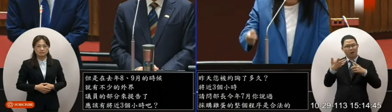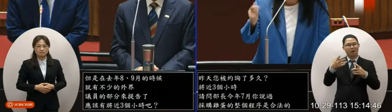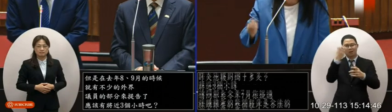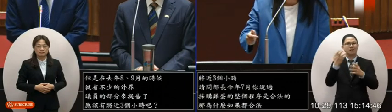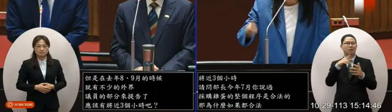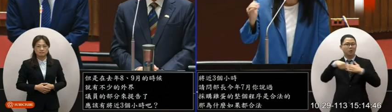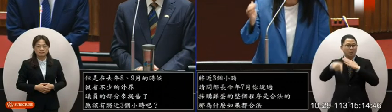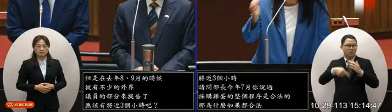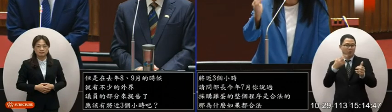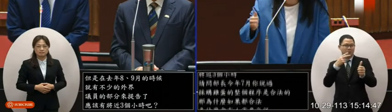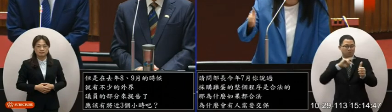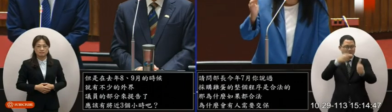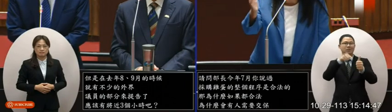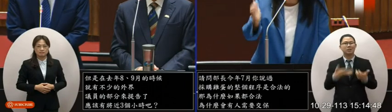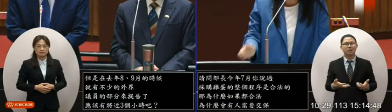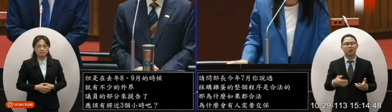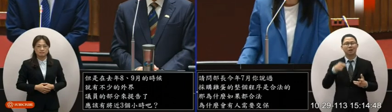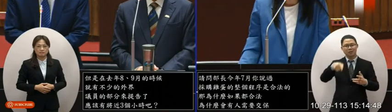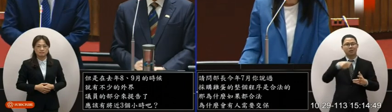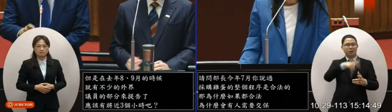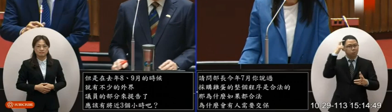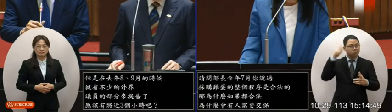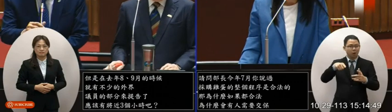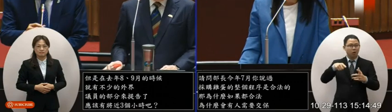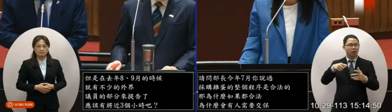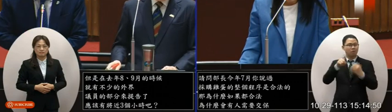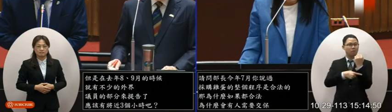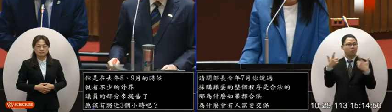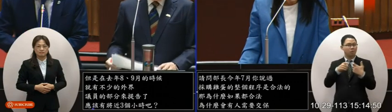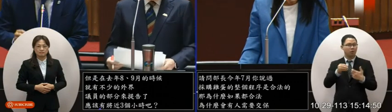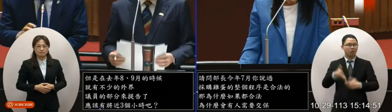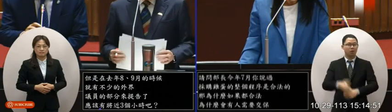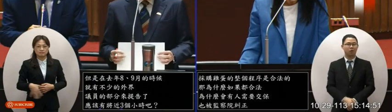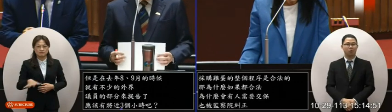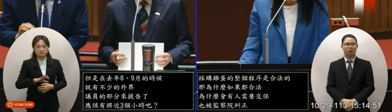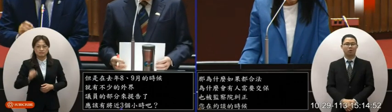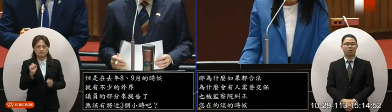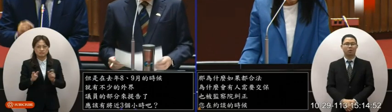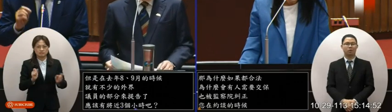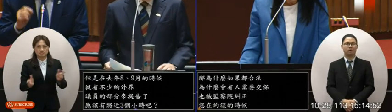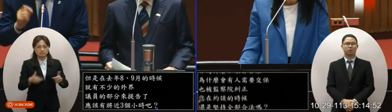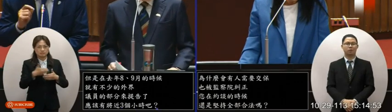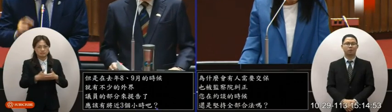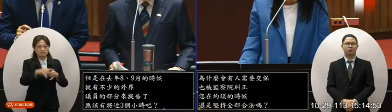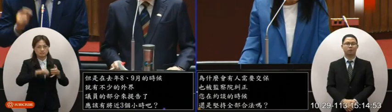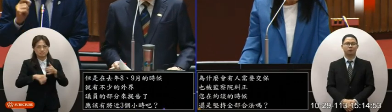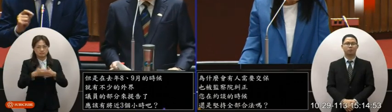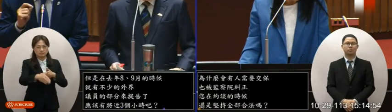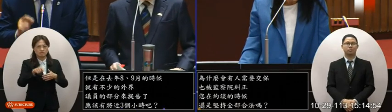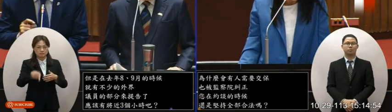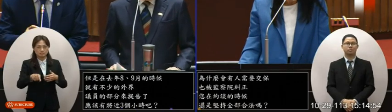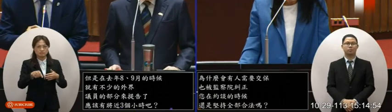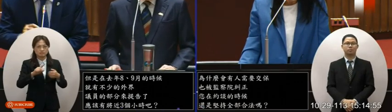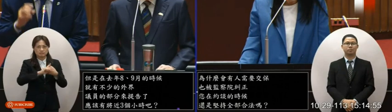還是監察全堅持全部合法嗎我想整個的一個採購程序合法但是他有行政瑕疵